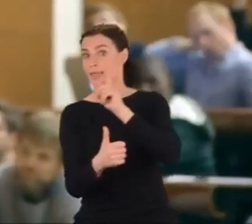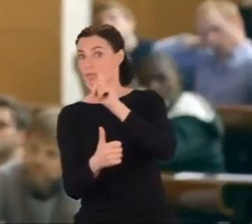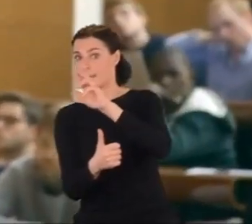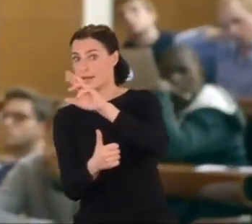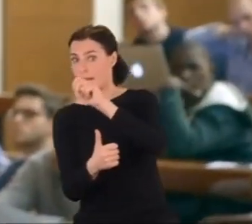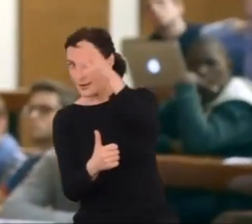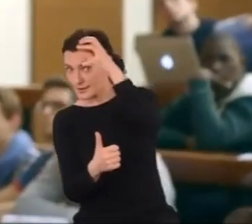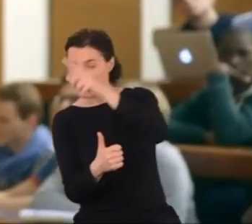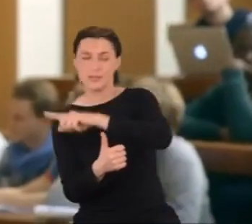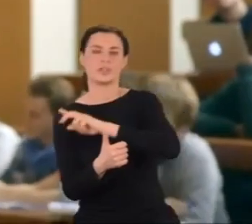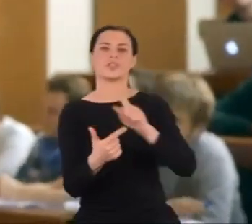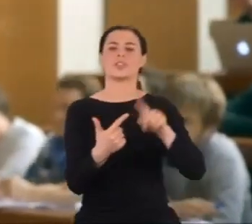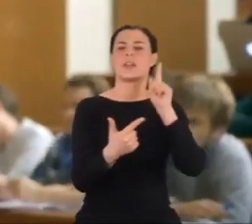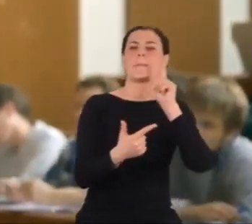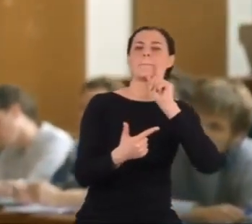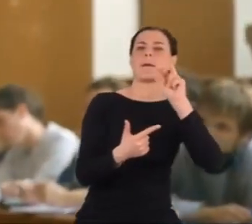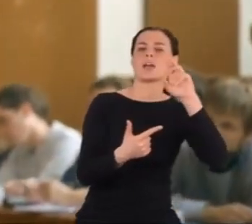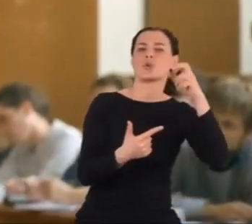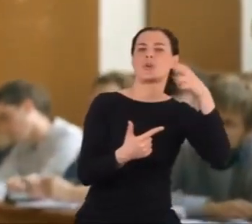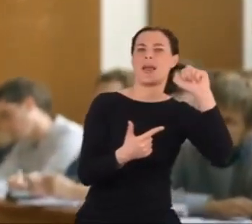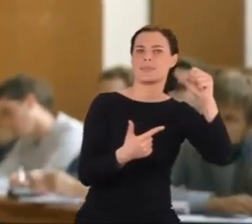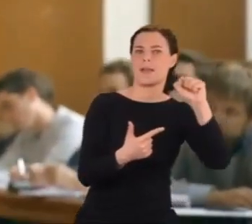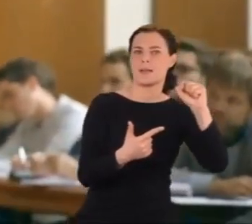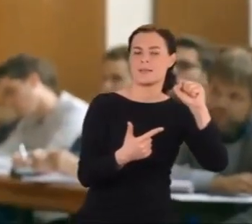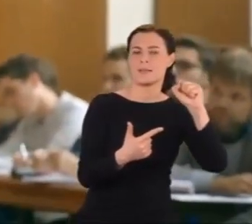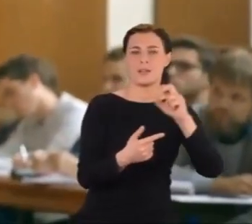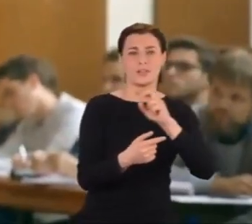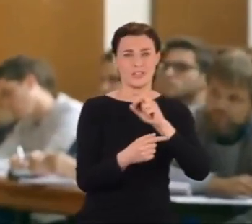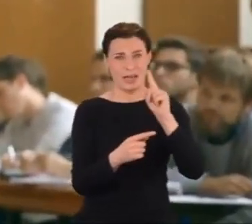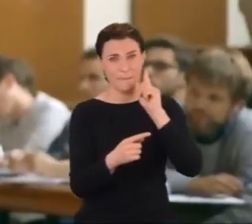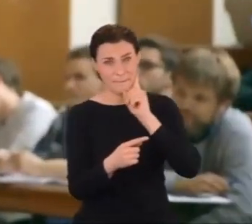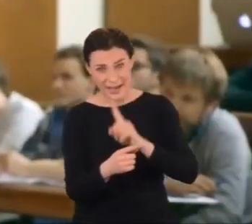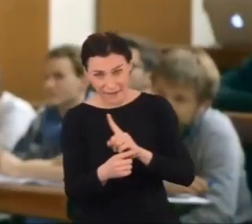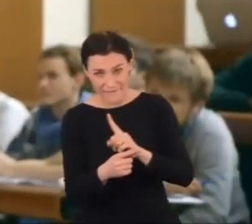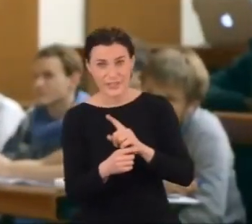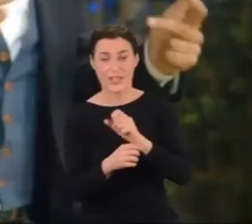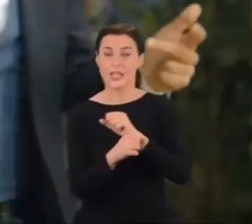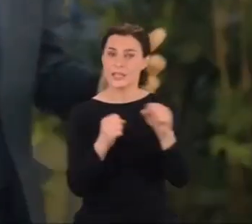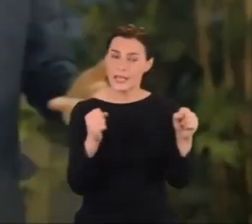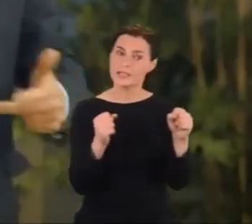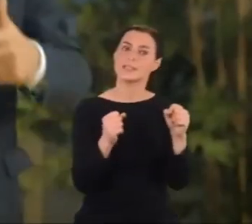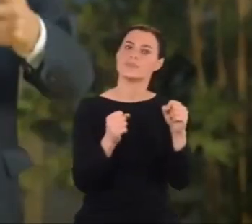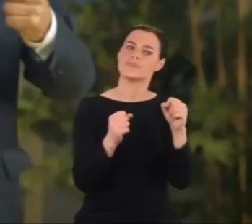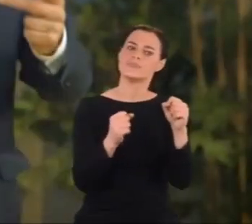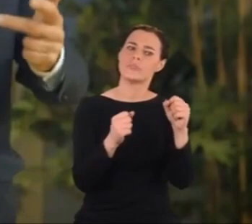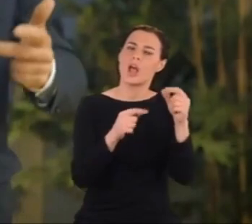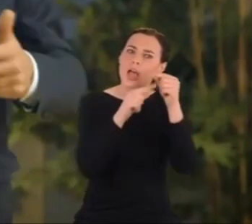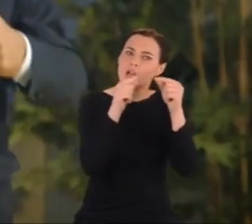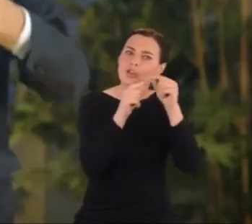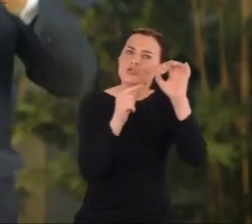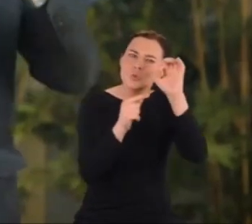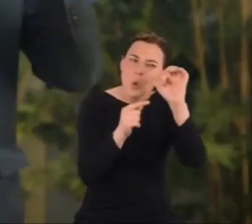Innymi słowy, czy istnieją cząsteczki, które są też swoimi antycząsteczkami?